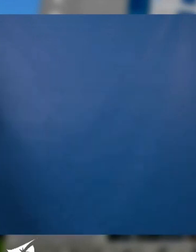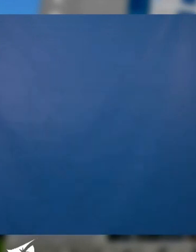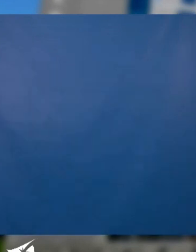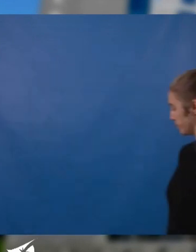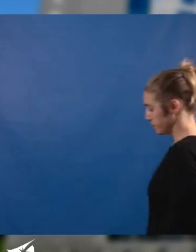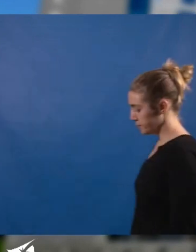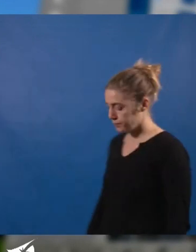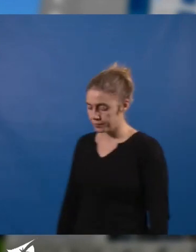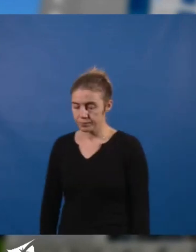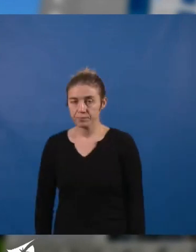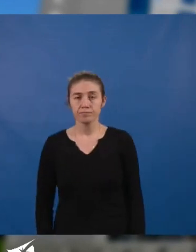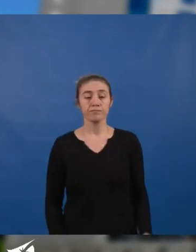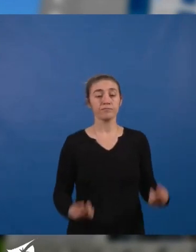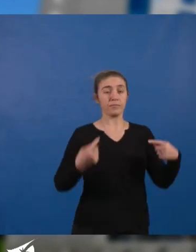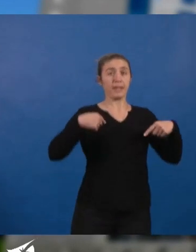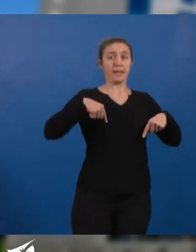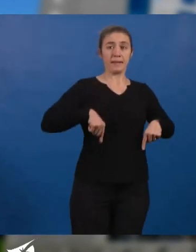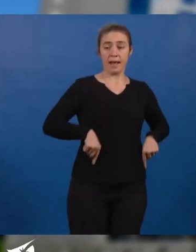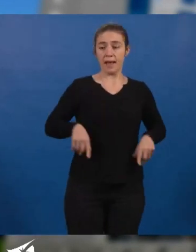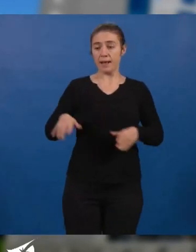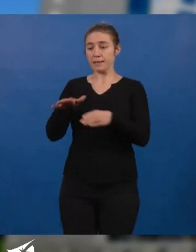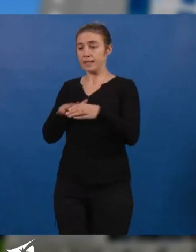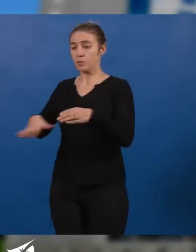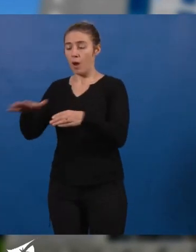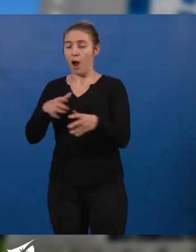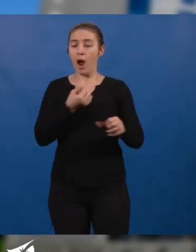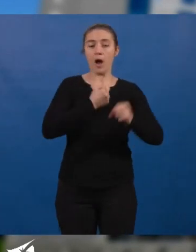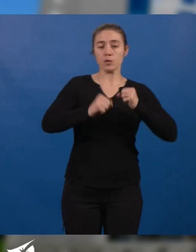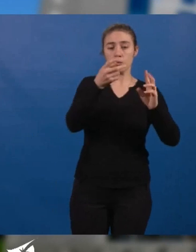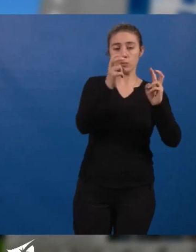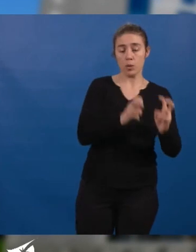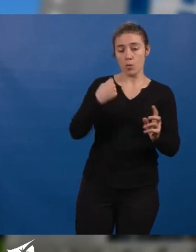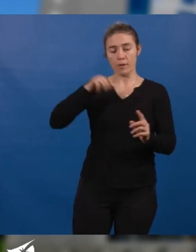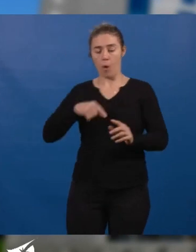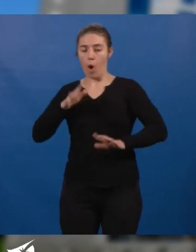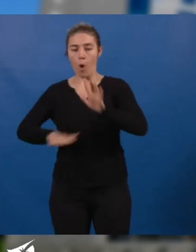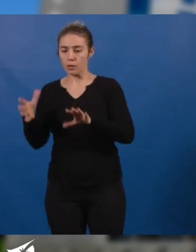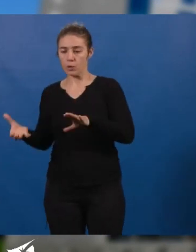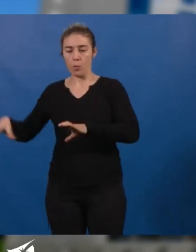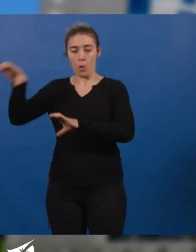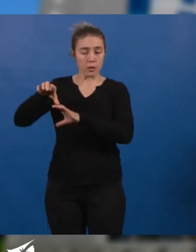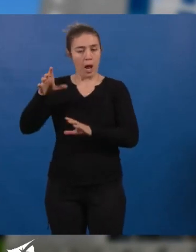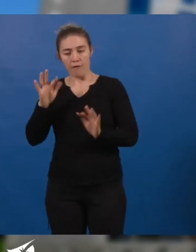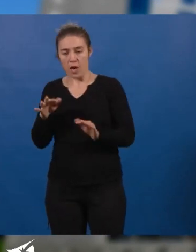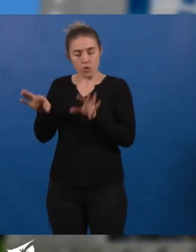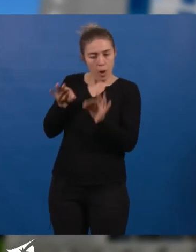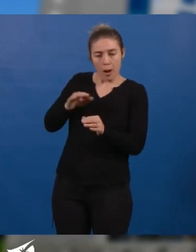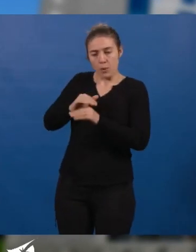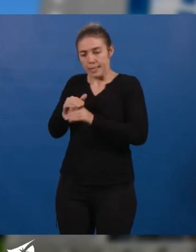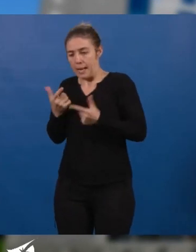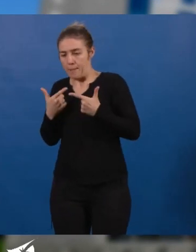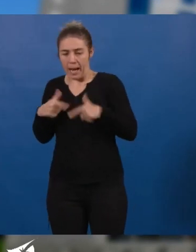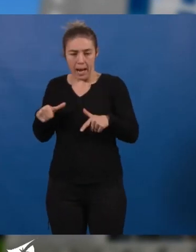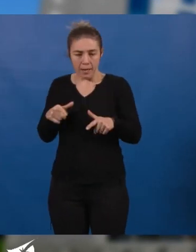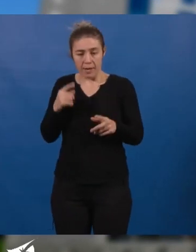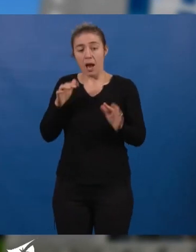sur les territoires, c'est aux collectivités de pallier les manques, avec des moyens limités par les choix politiques libéraux, qui érigent la baisse